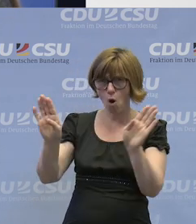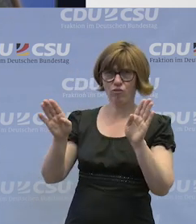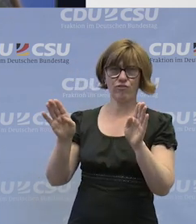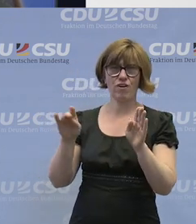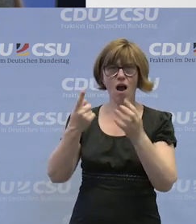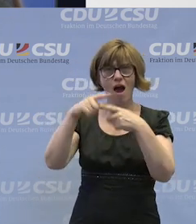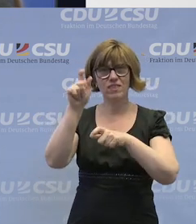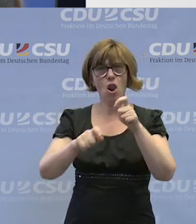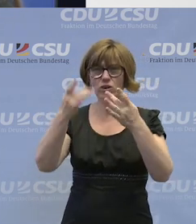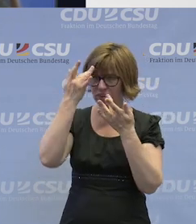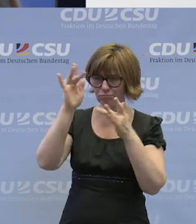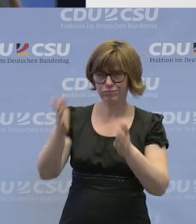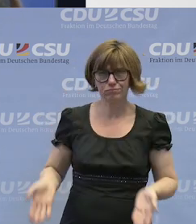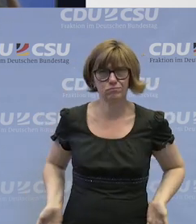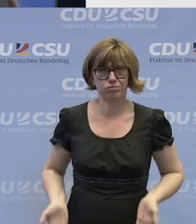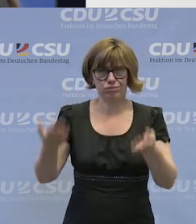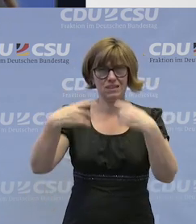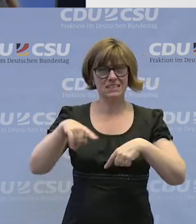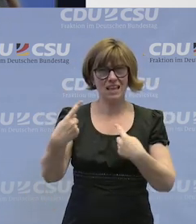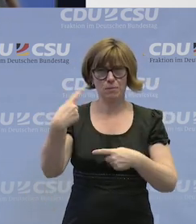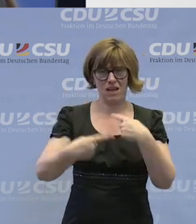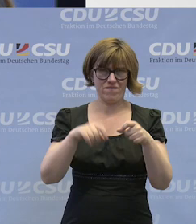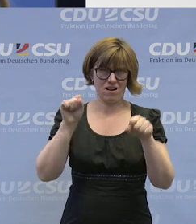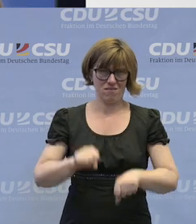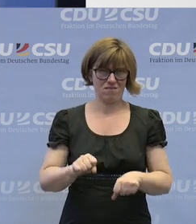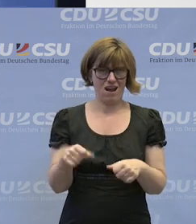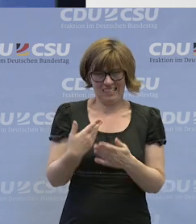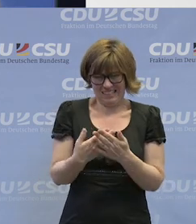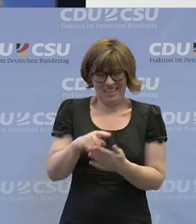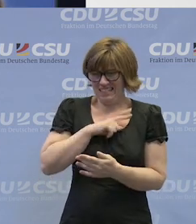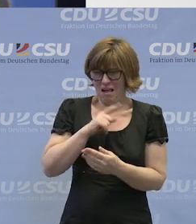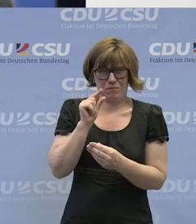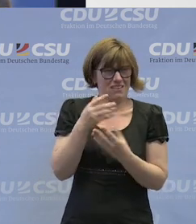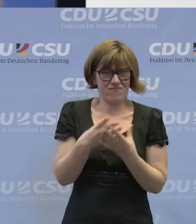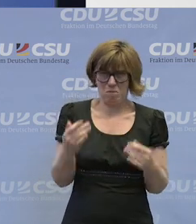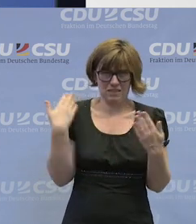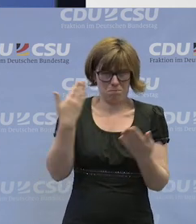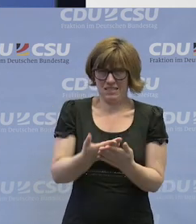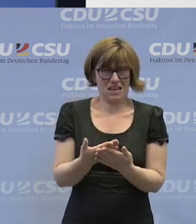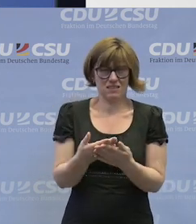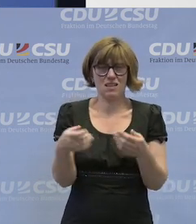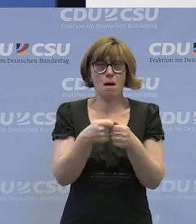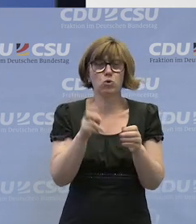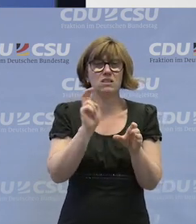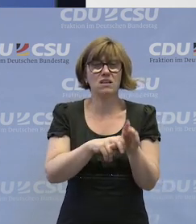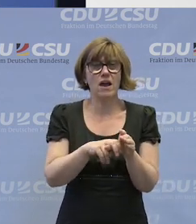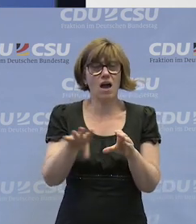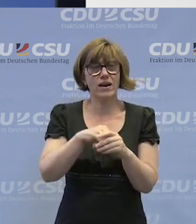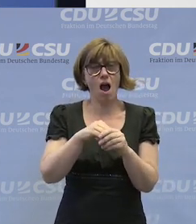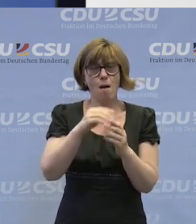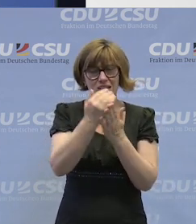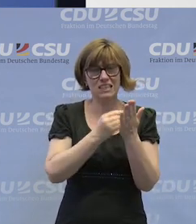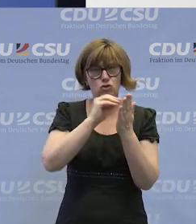viele, viele andere Leute zulassen und die Chance geben, sich da zu entwickeln. Und das ist das, was ich ein bisschen vermisse. Das Bundesteilhabegesetz ist geschrieben.